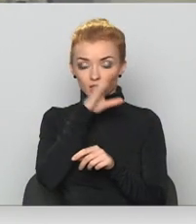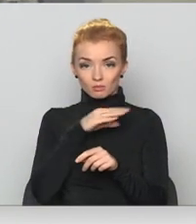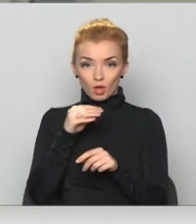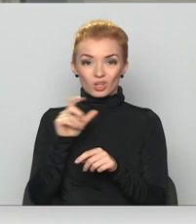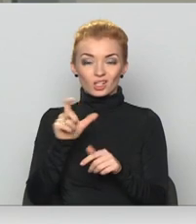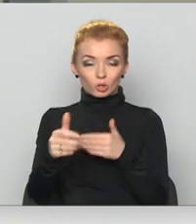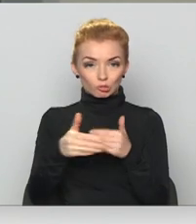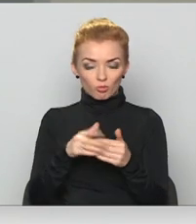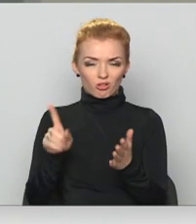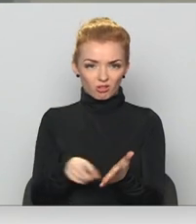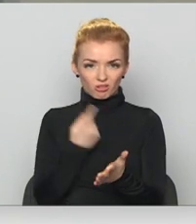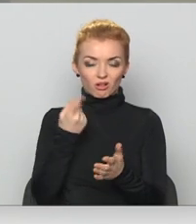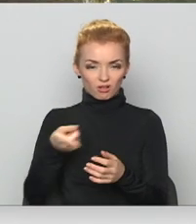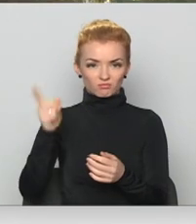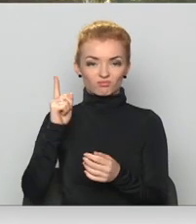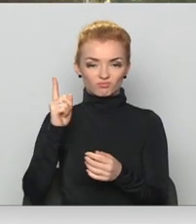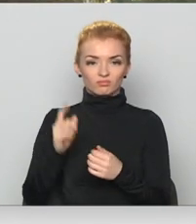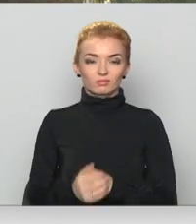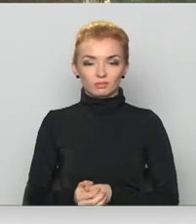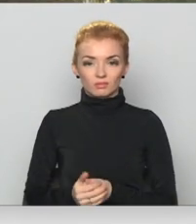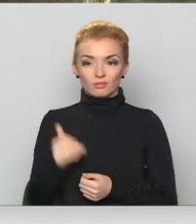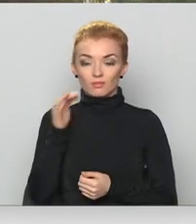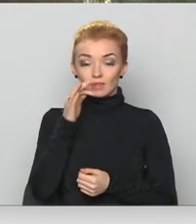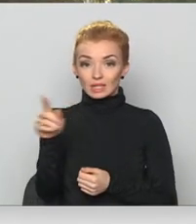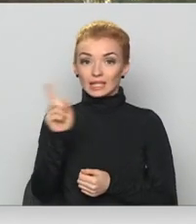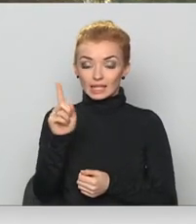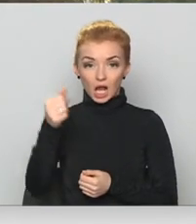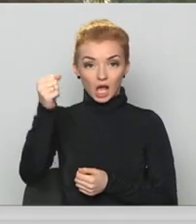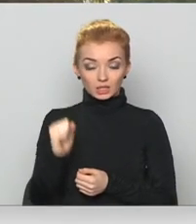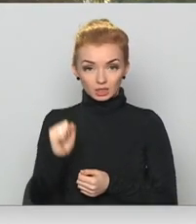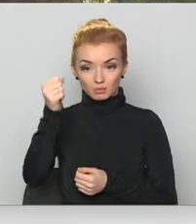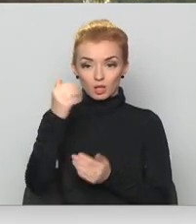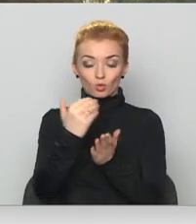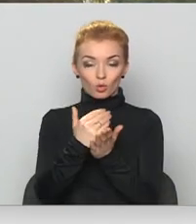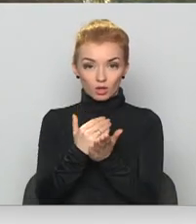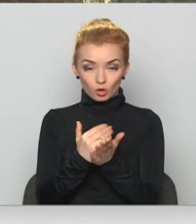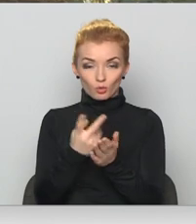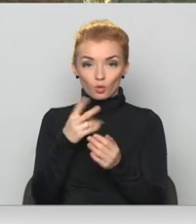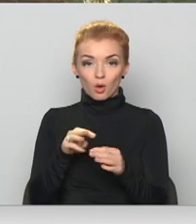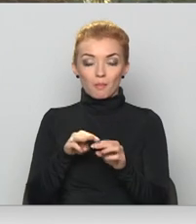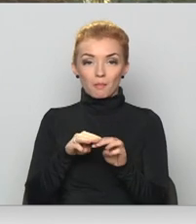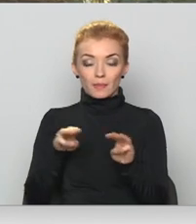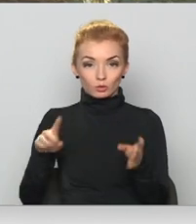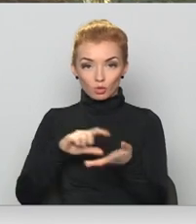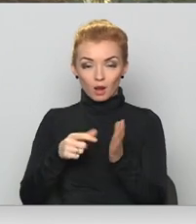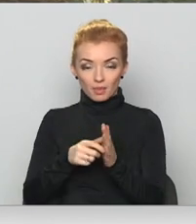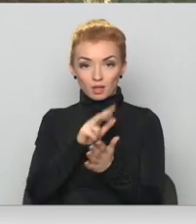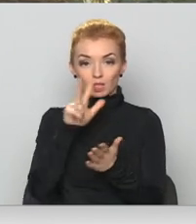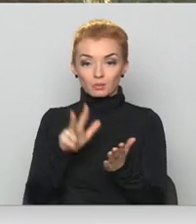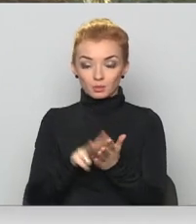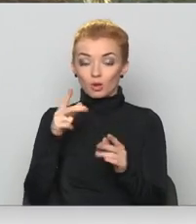atkal varētu tikt liekta. Restīvi ir šīs azartu spēļu pamatnostādnes, ko ministra kabinets apstiprināja.